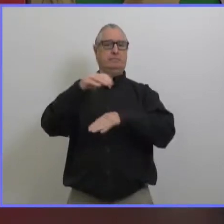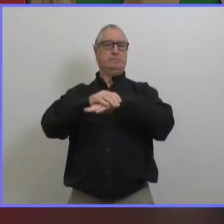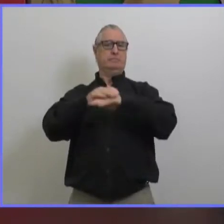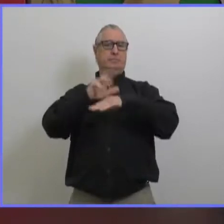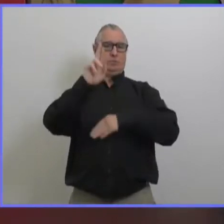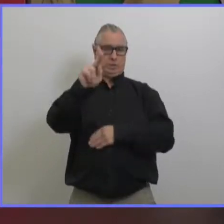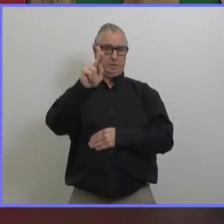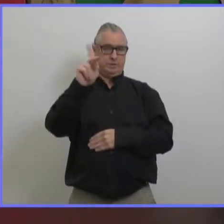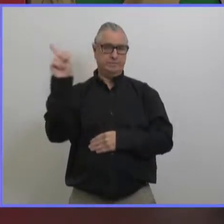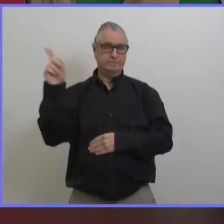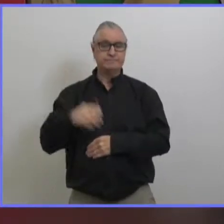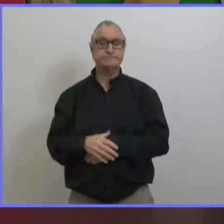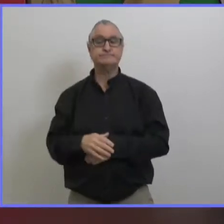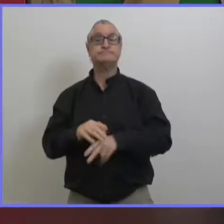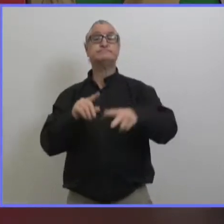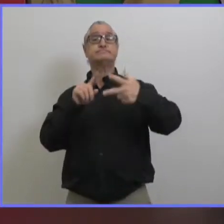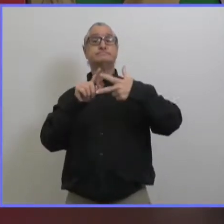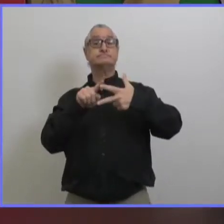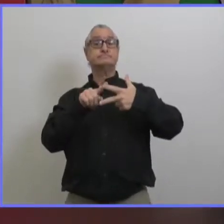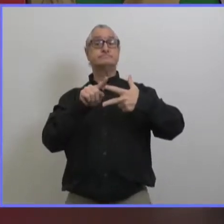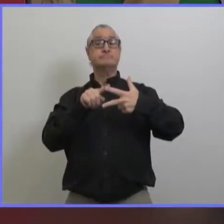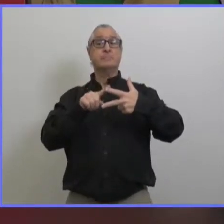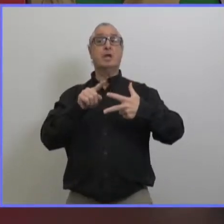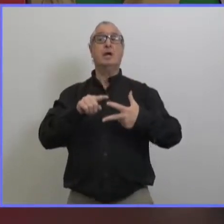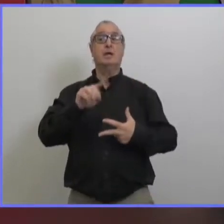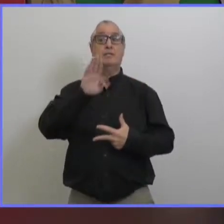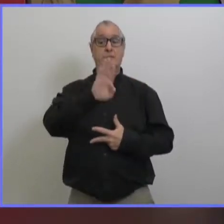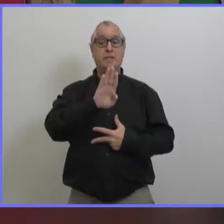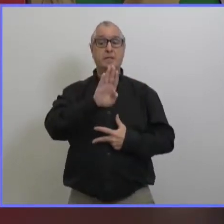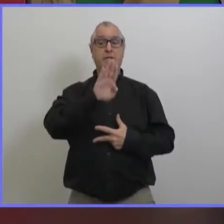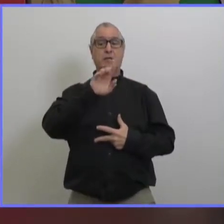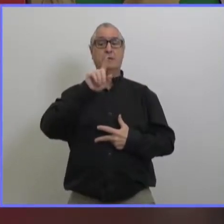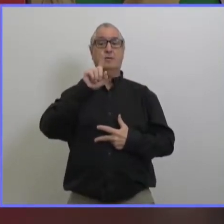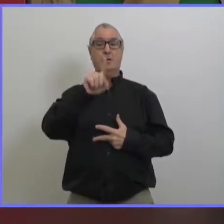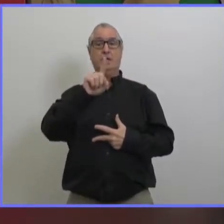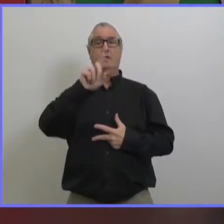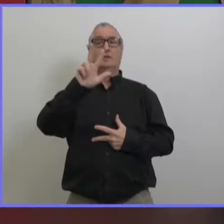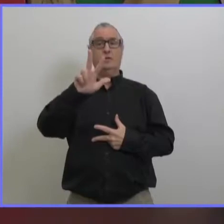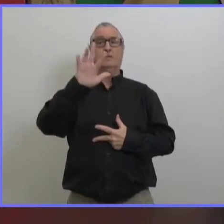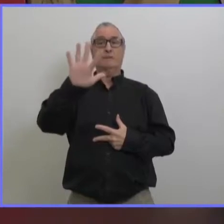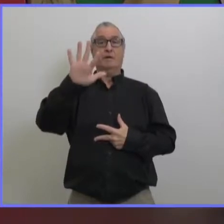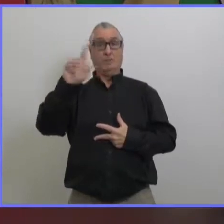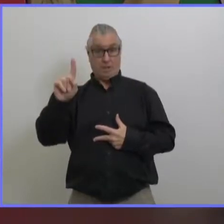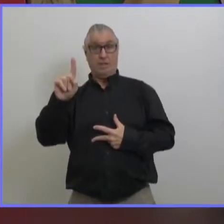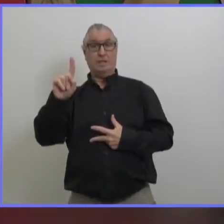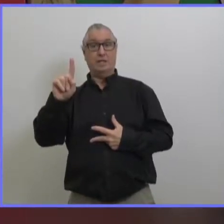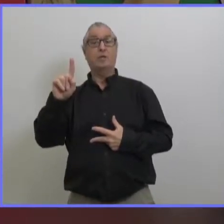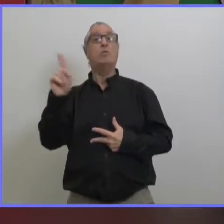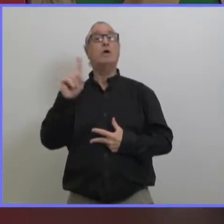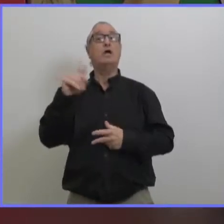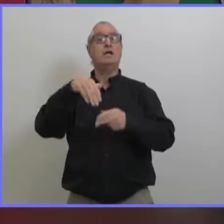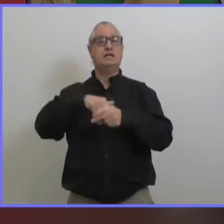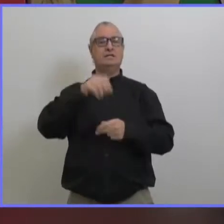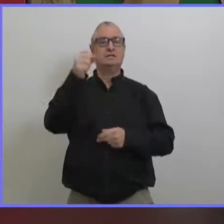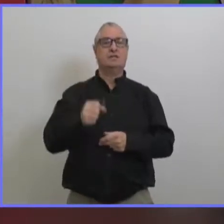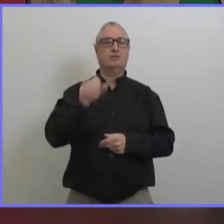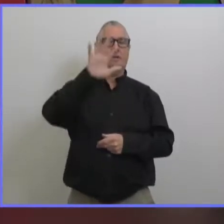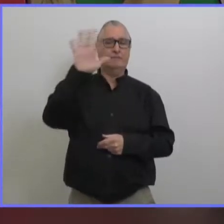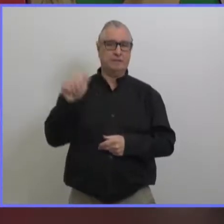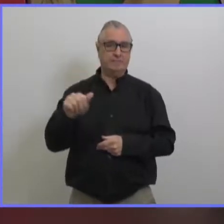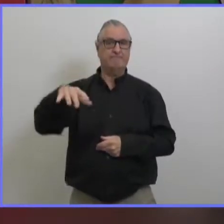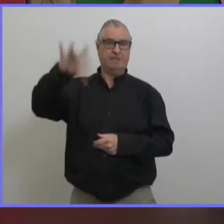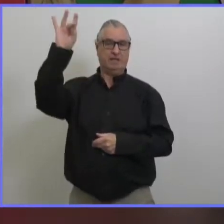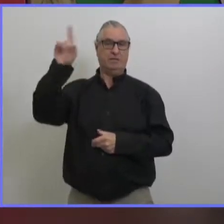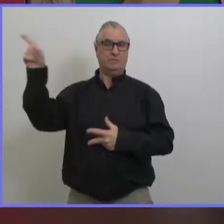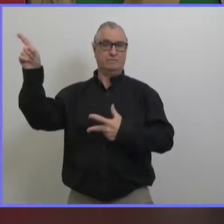uni le variant b1 3 5 1 qui a été identifié en afrique du sud et le variant p1 qui a été identifié au